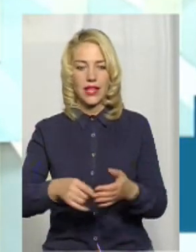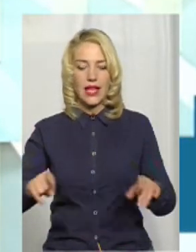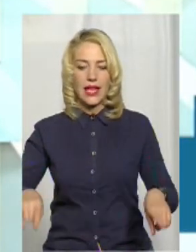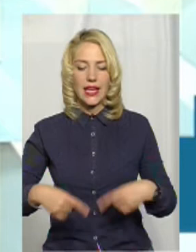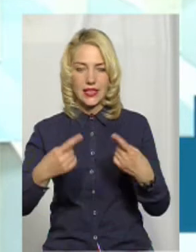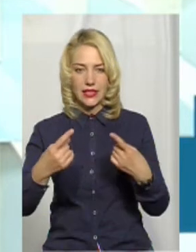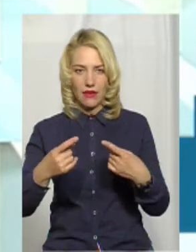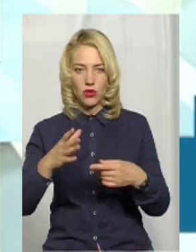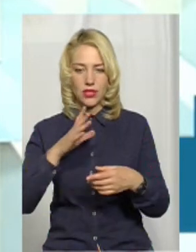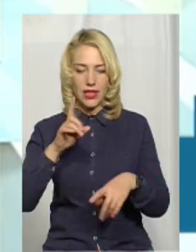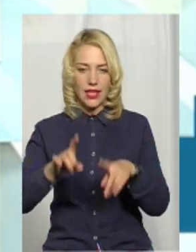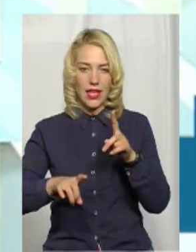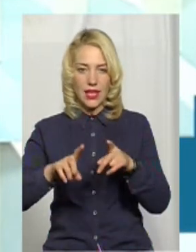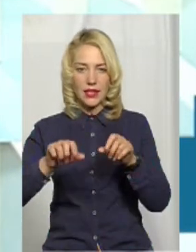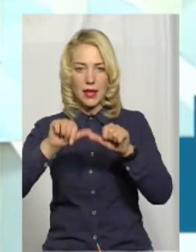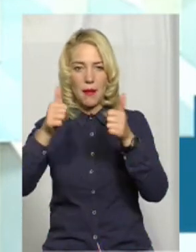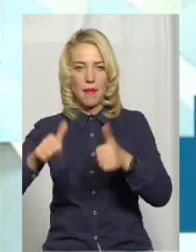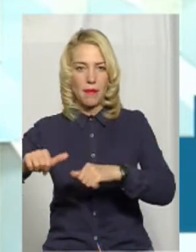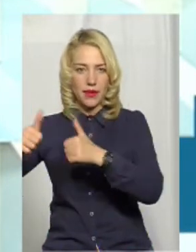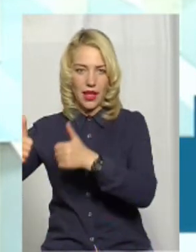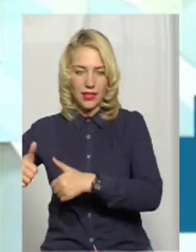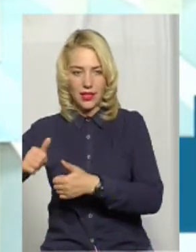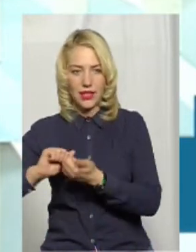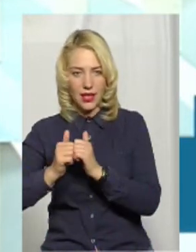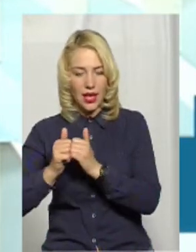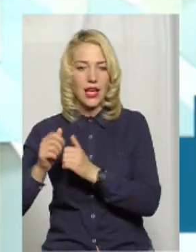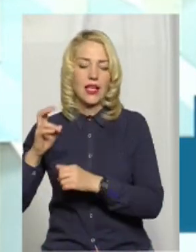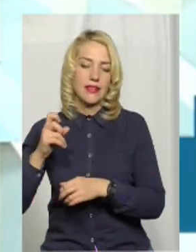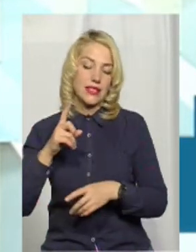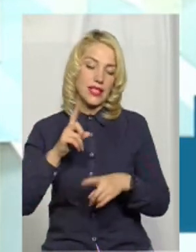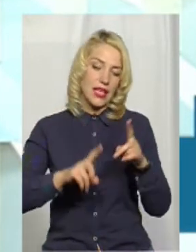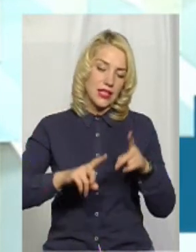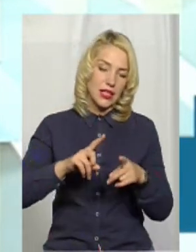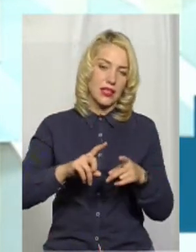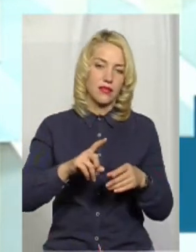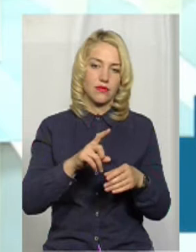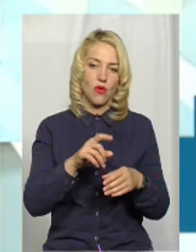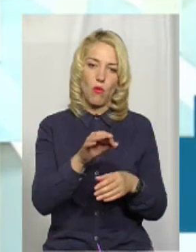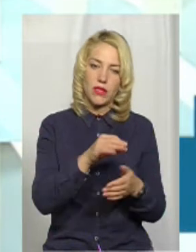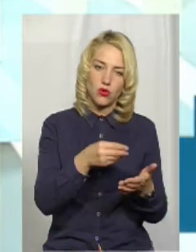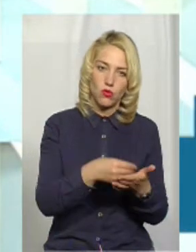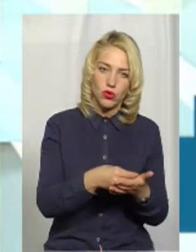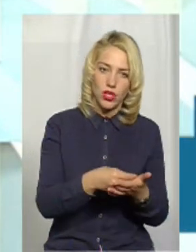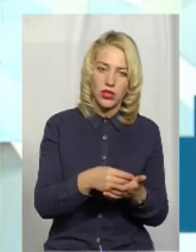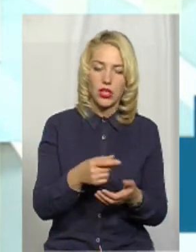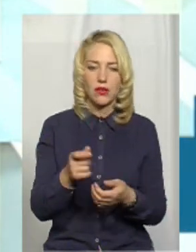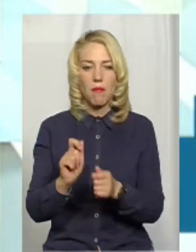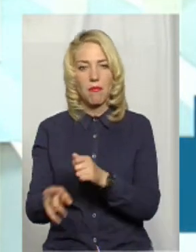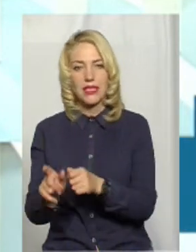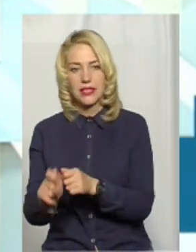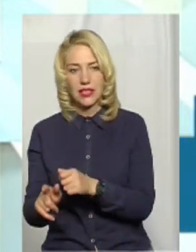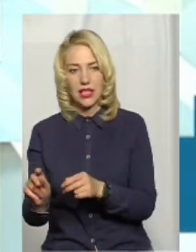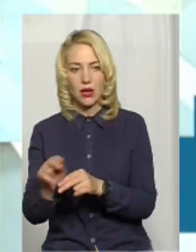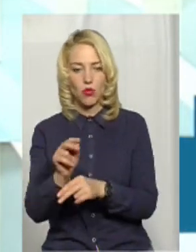реставрувалися деякі пам'ятки, ось, дещо із обласного бюджету, дещо за кошти меценатів теж були